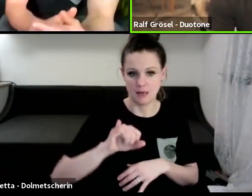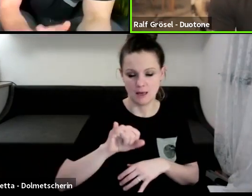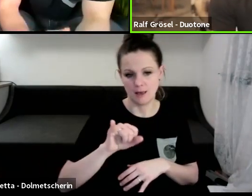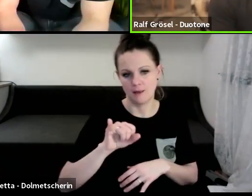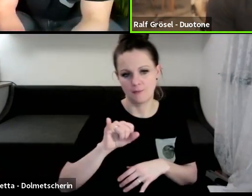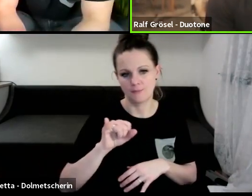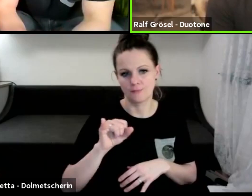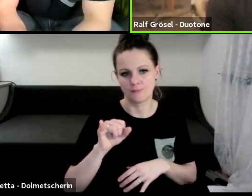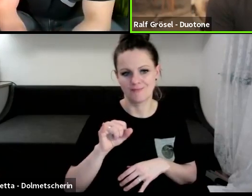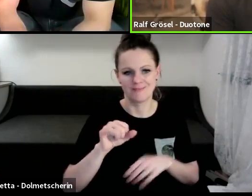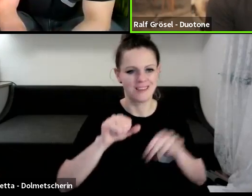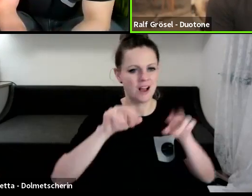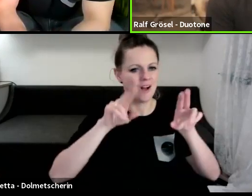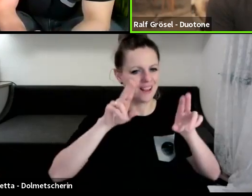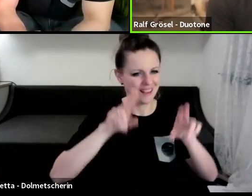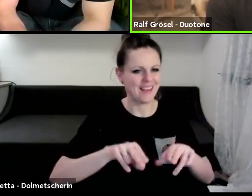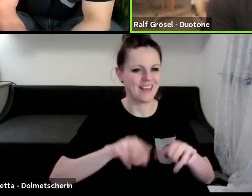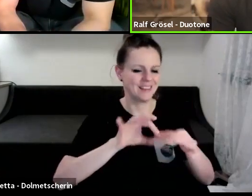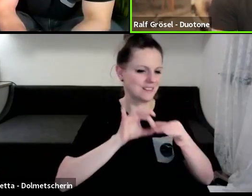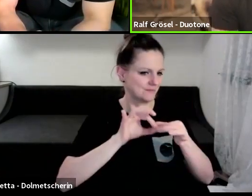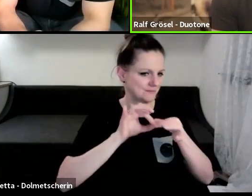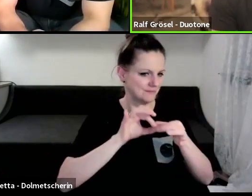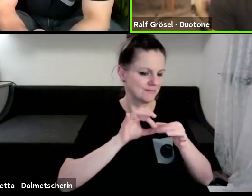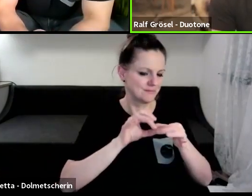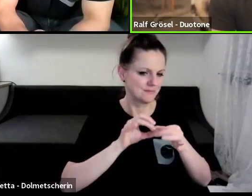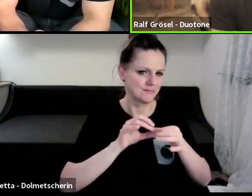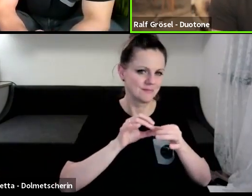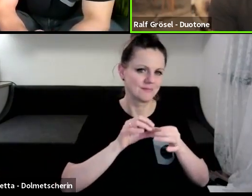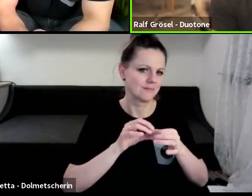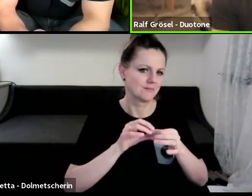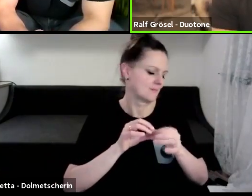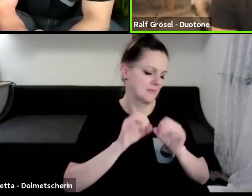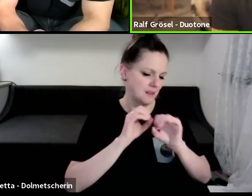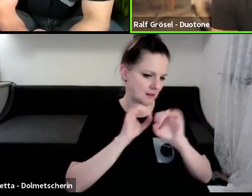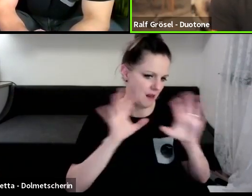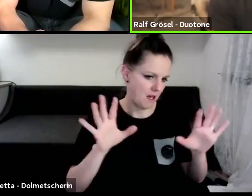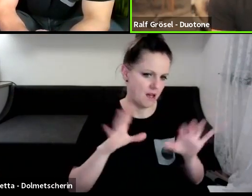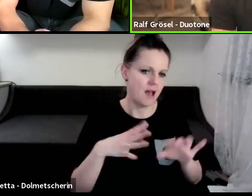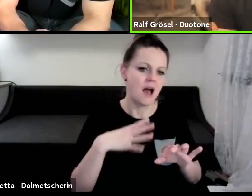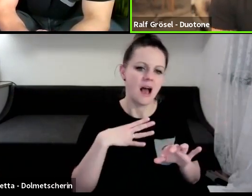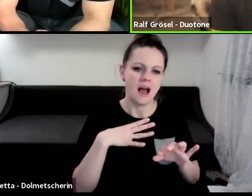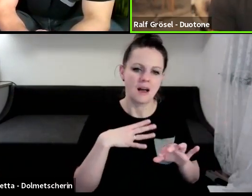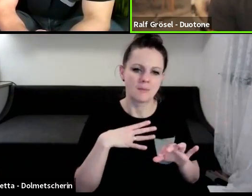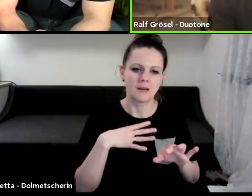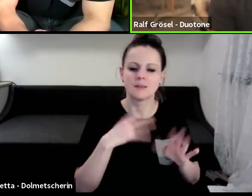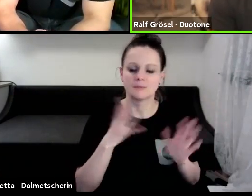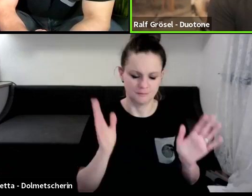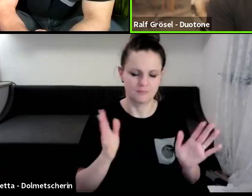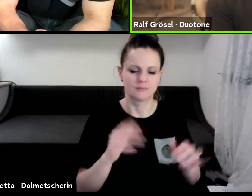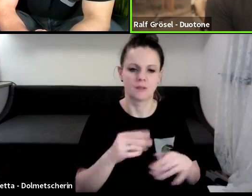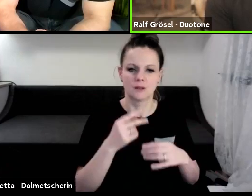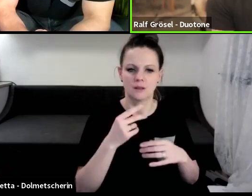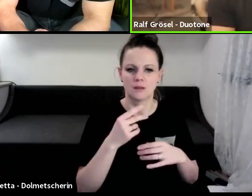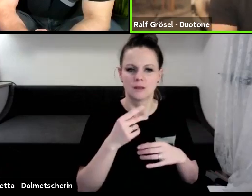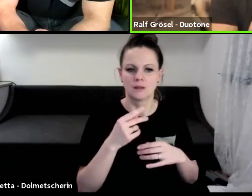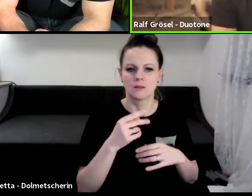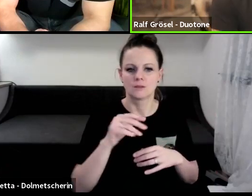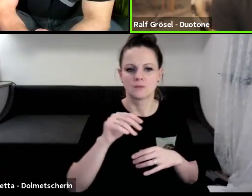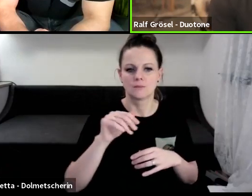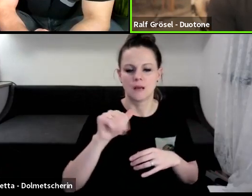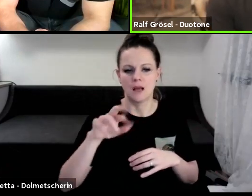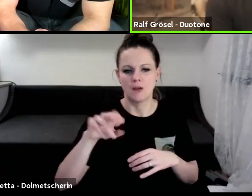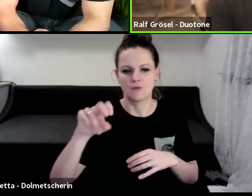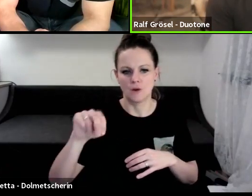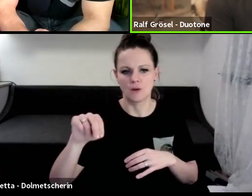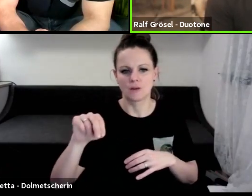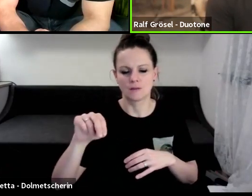das ist auch eine rechtliche Komponente natürlich dahinter, ja, das ist ganz klar, aber machen wir es einfach mal so, gehen wir mal, schauen wir uns mal einen Kite vom Aaron an, wenn er irgendwie in